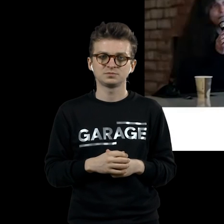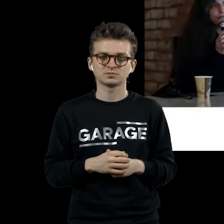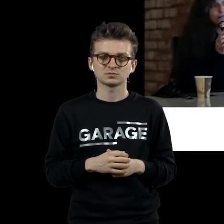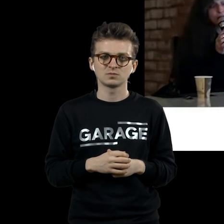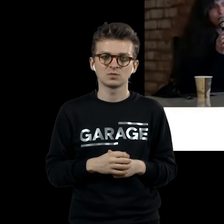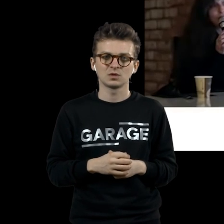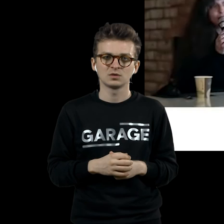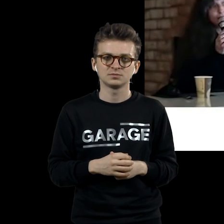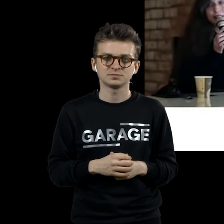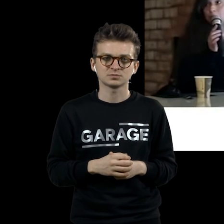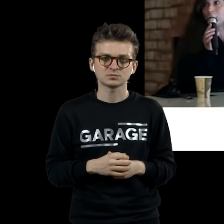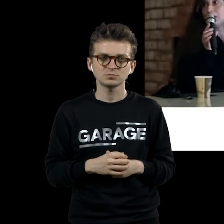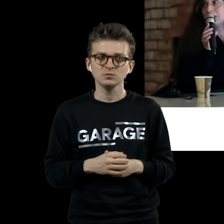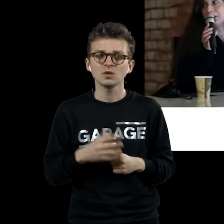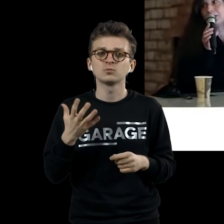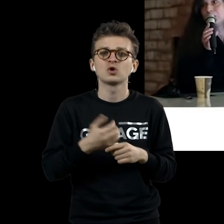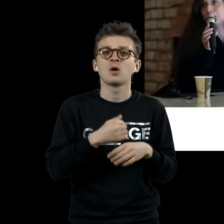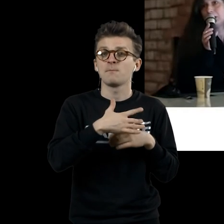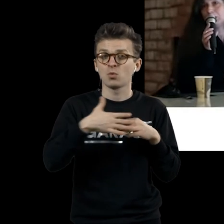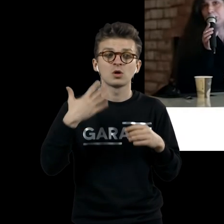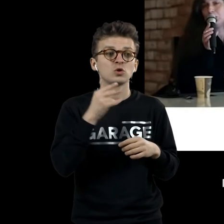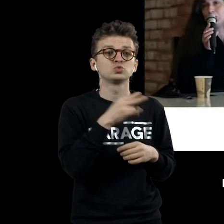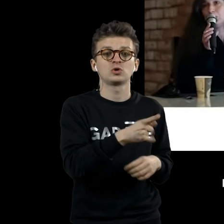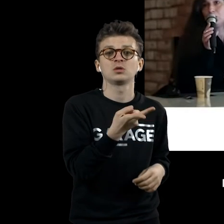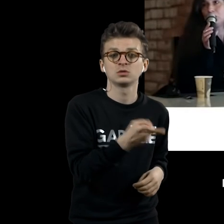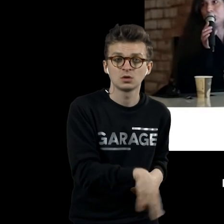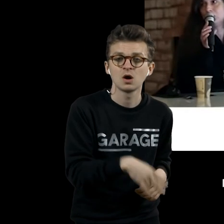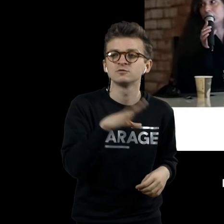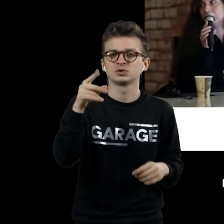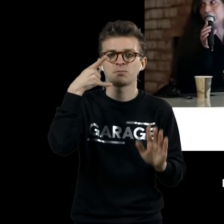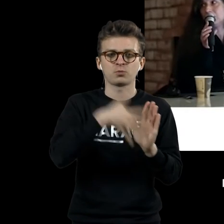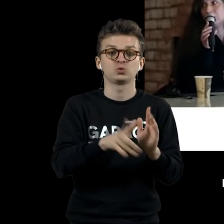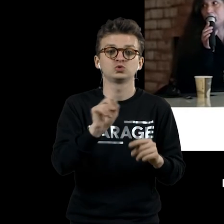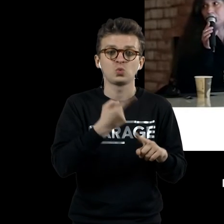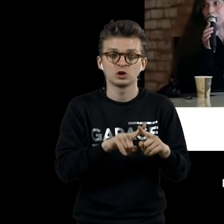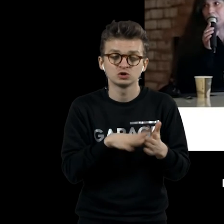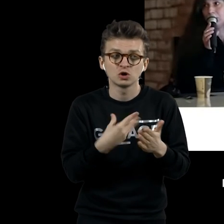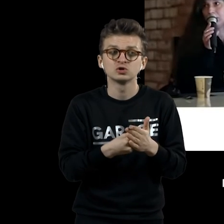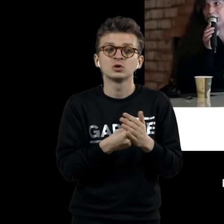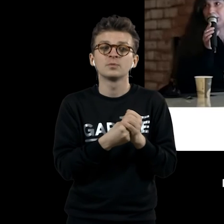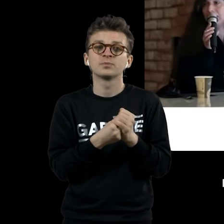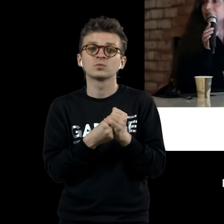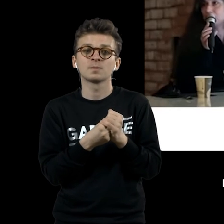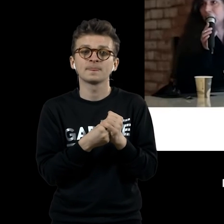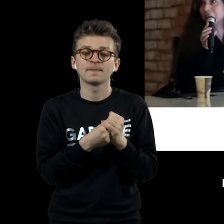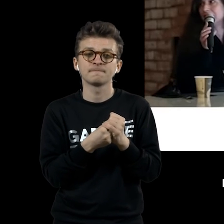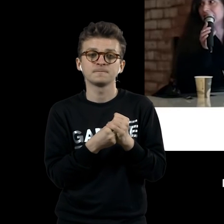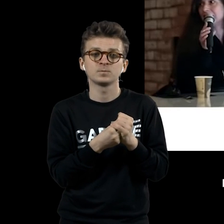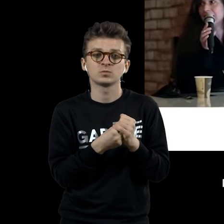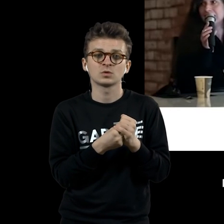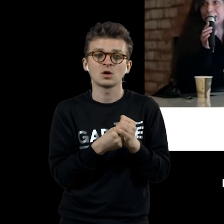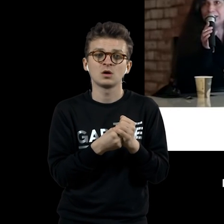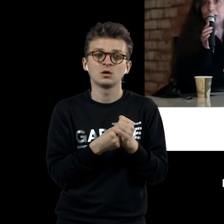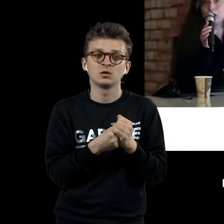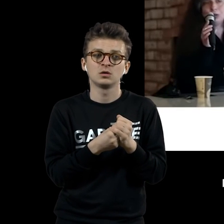Загадково разъясняется после смерти Дюшана, потому что с 46-го года, по 66-й год, он работал еще 20